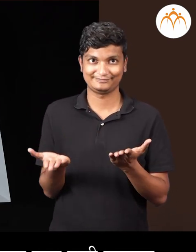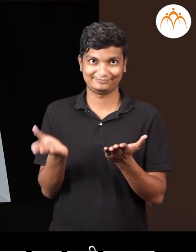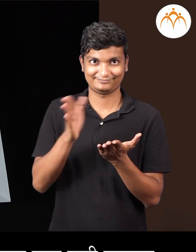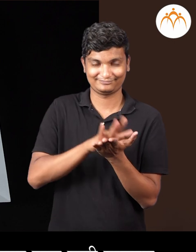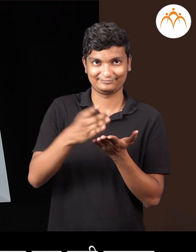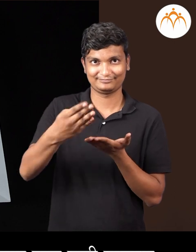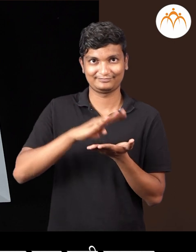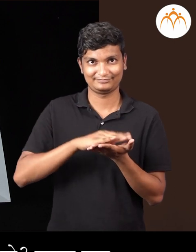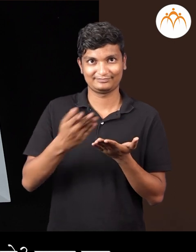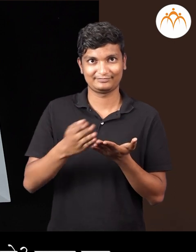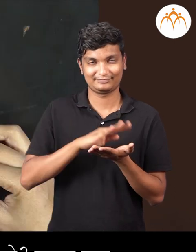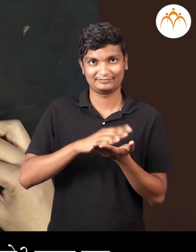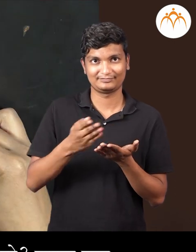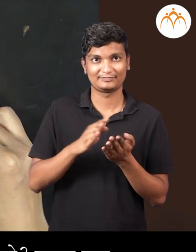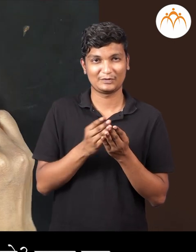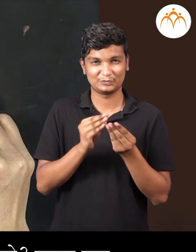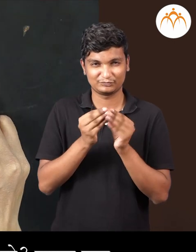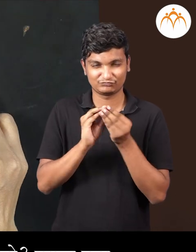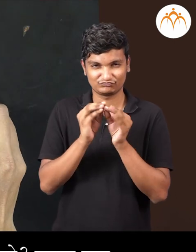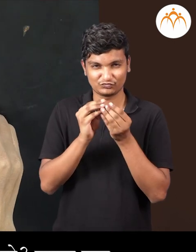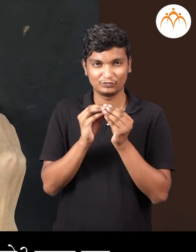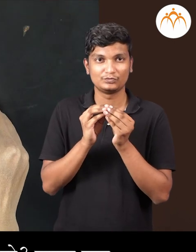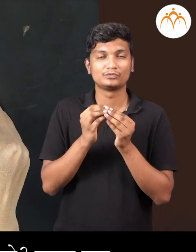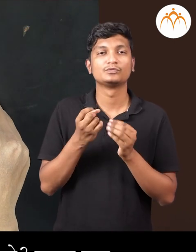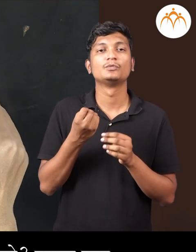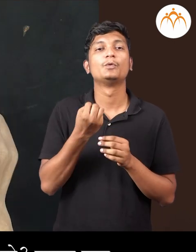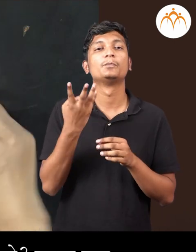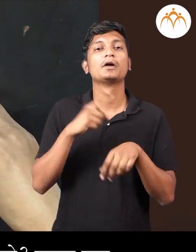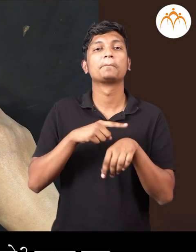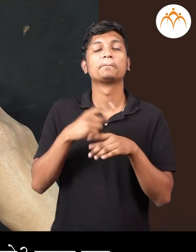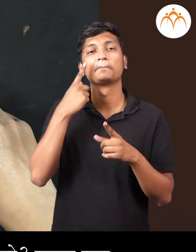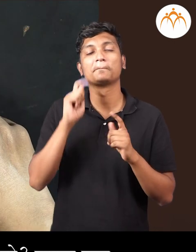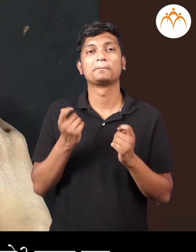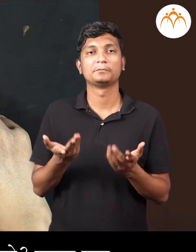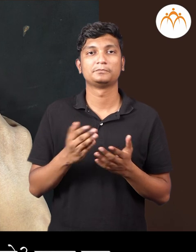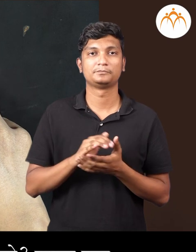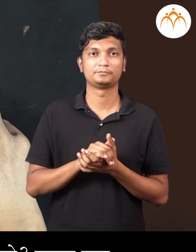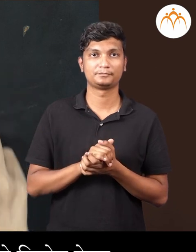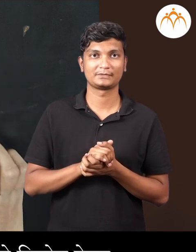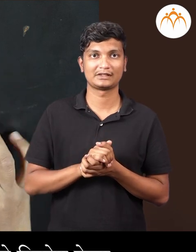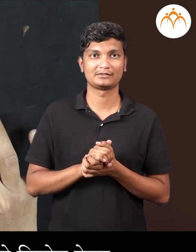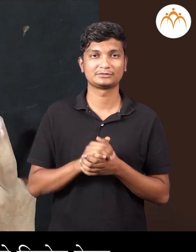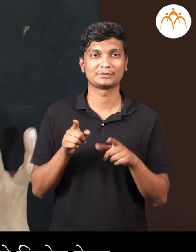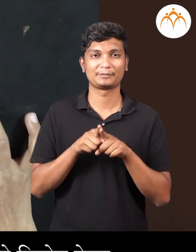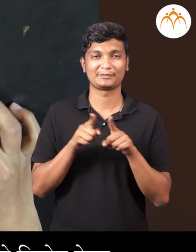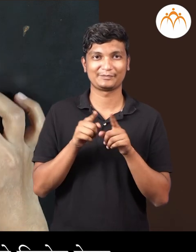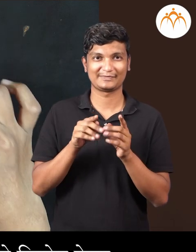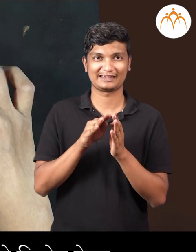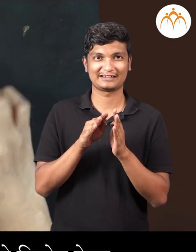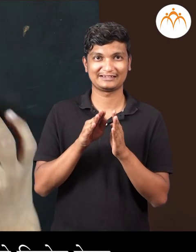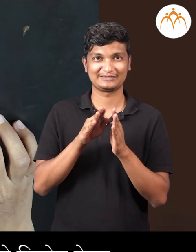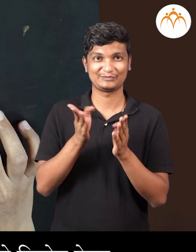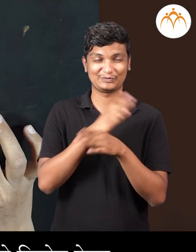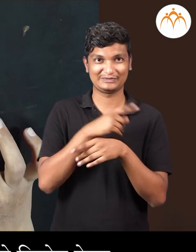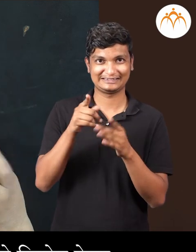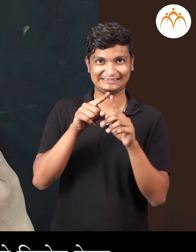परत घडी घालुया, आणी खीन, किती वड़ा आसे आपन करू शक्तो, प्रयत्न कराबर, आपन चवरसाचा